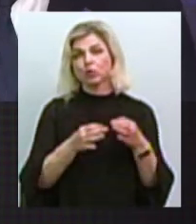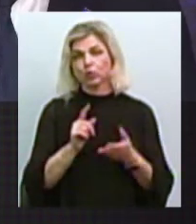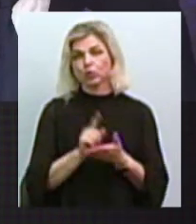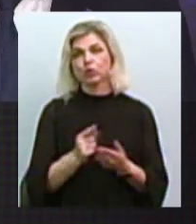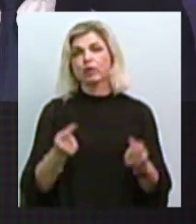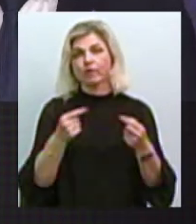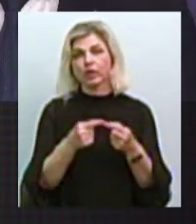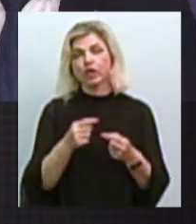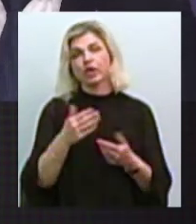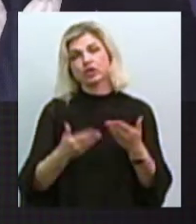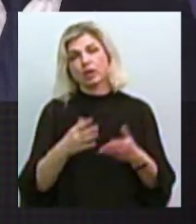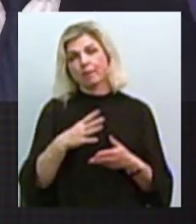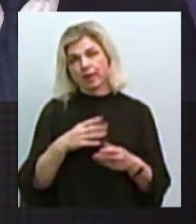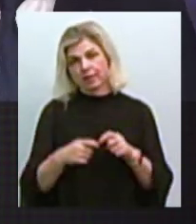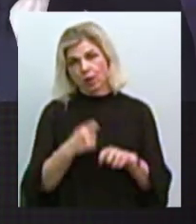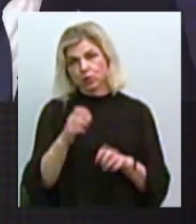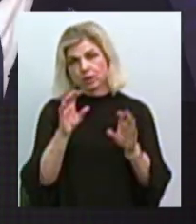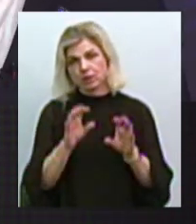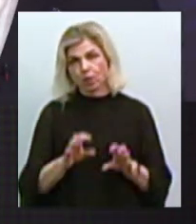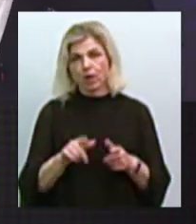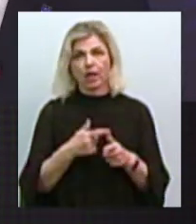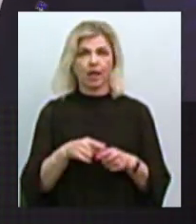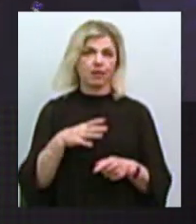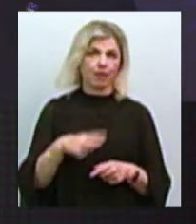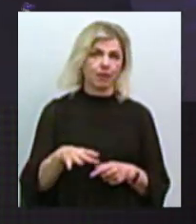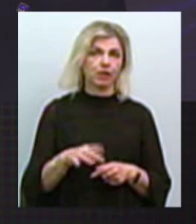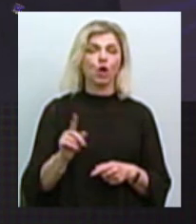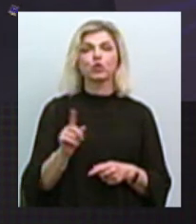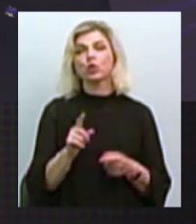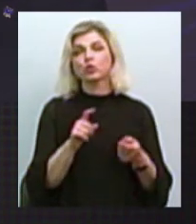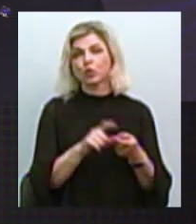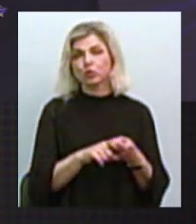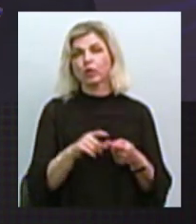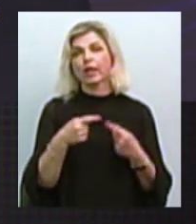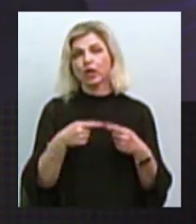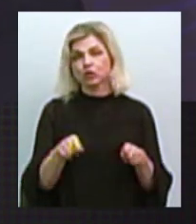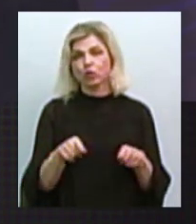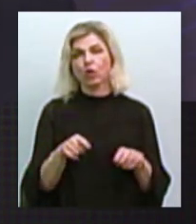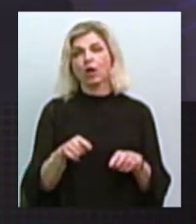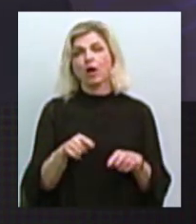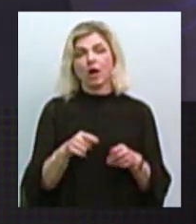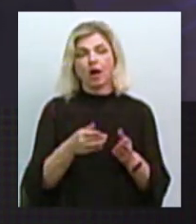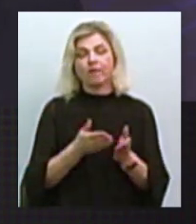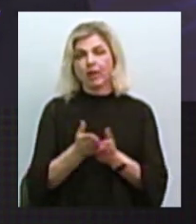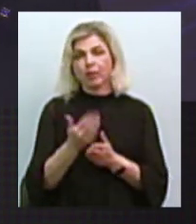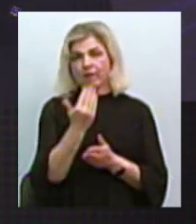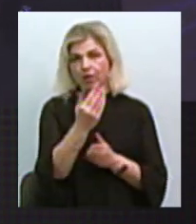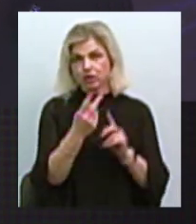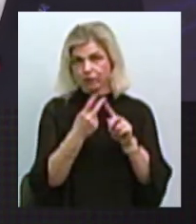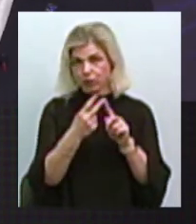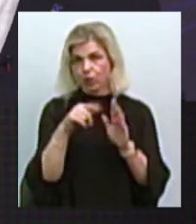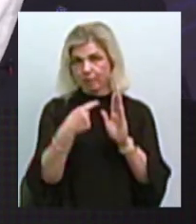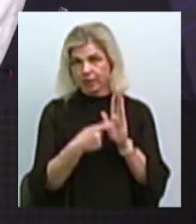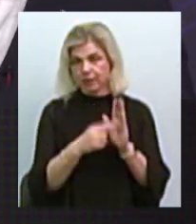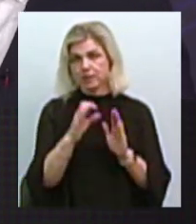чи було там порушення діючого законодавства, чи його не було. Те, що стосується іншого блоку вашого питання, хочу зазначити, що